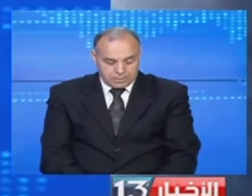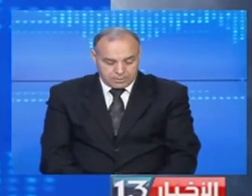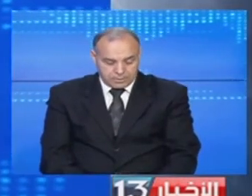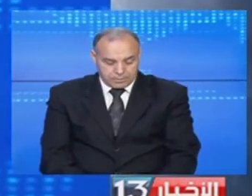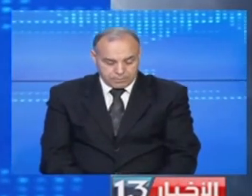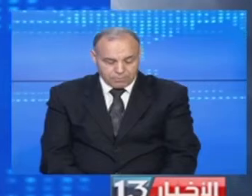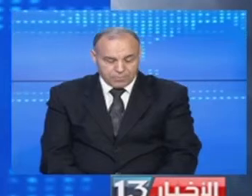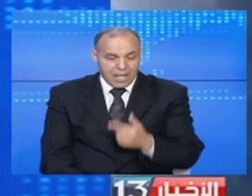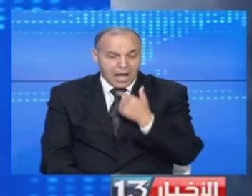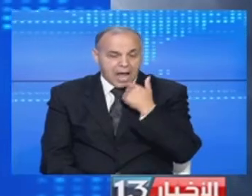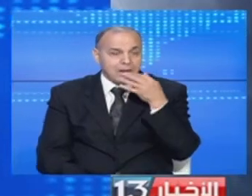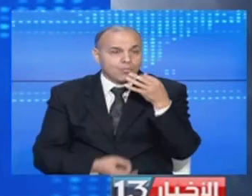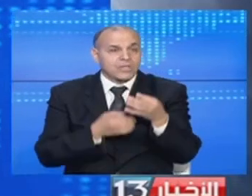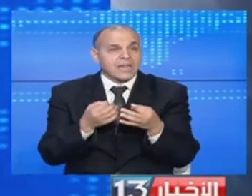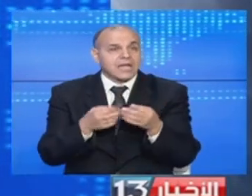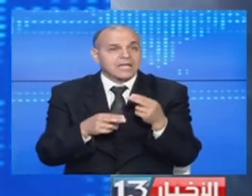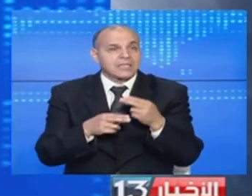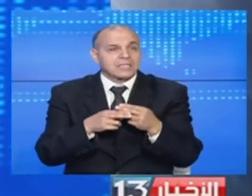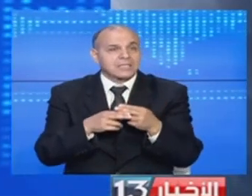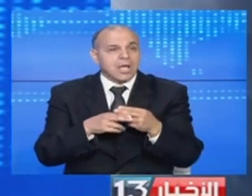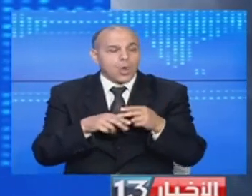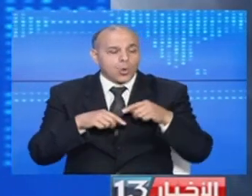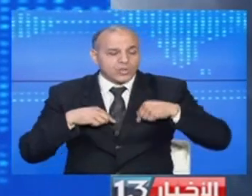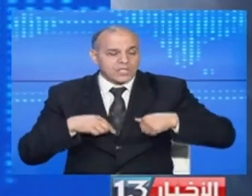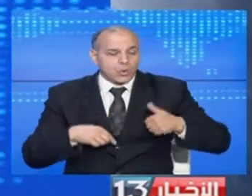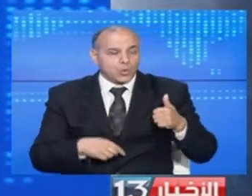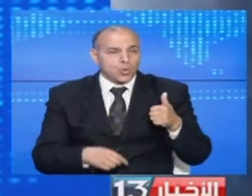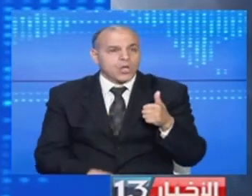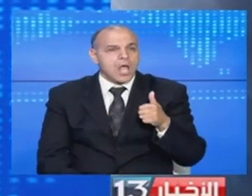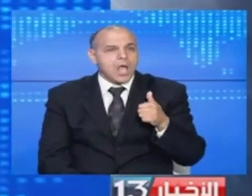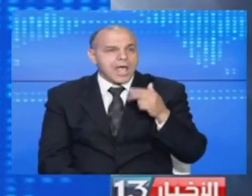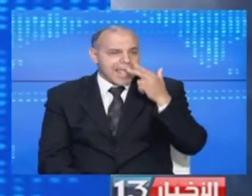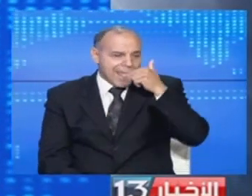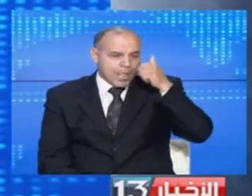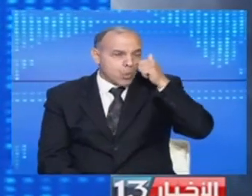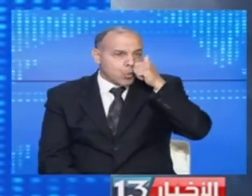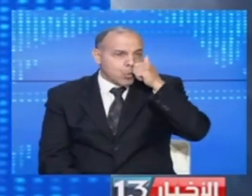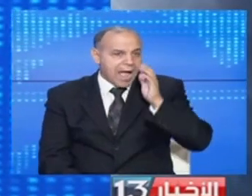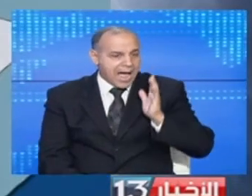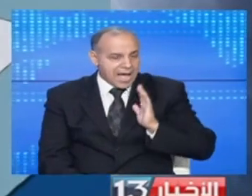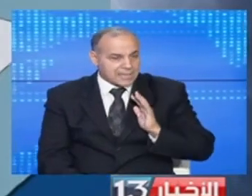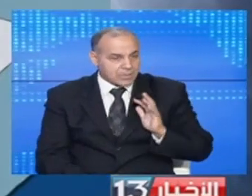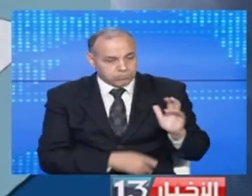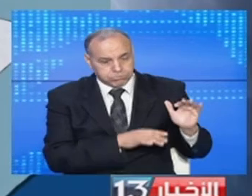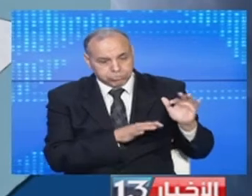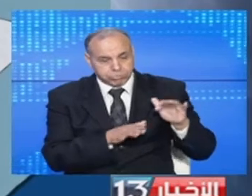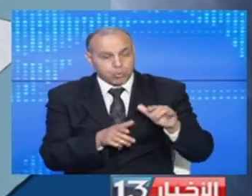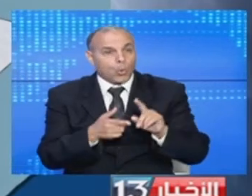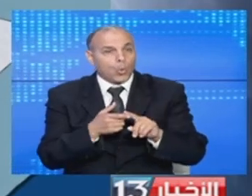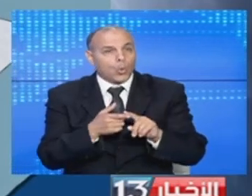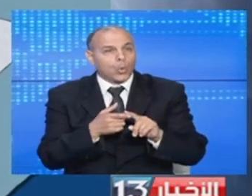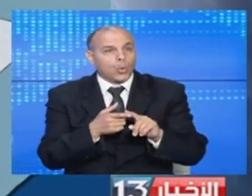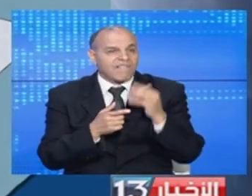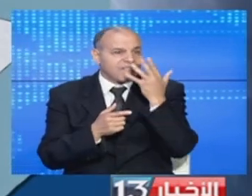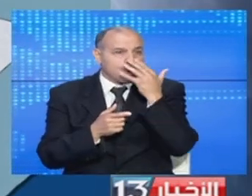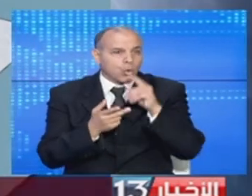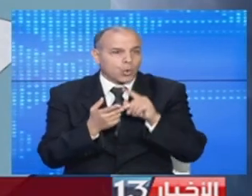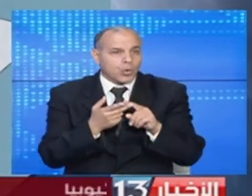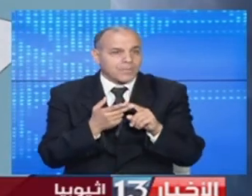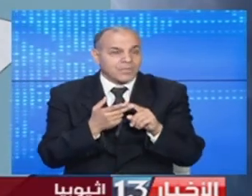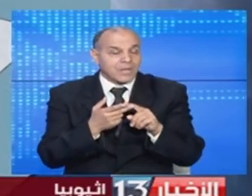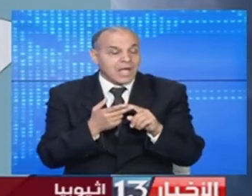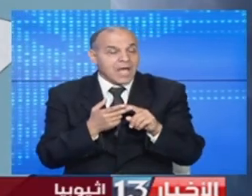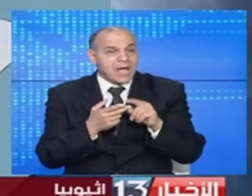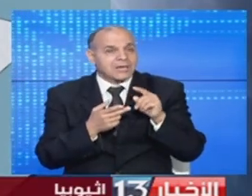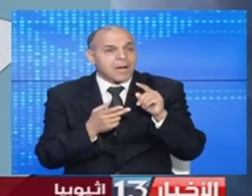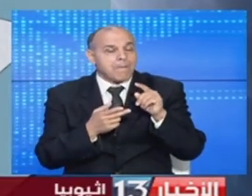قالت متحدثة باسم رئيس الوزراء الأثيوبي أبي أحمد أن الجيش بدأ عمليات عسكرية في إقليم تيجاري